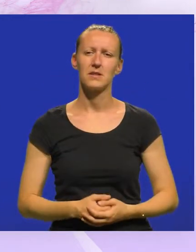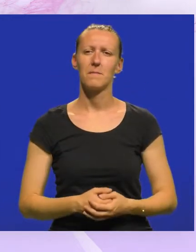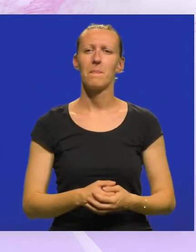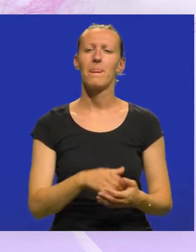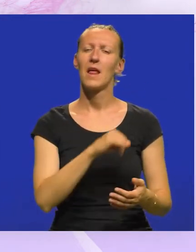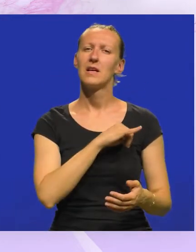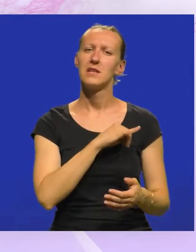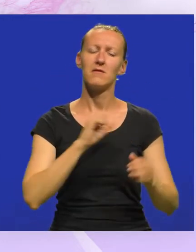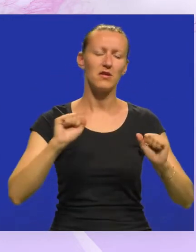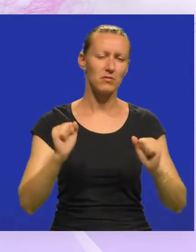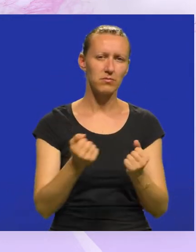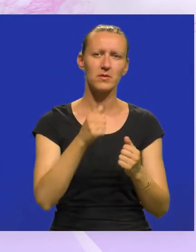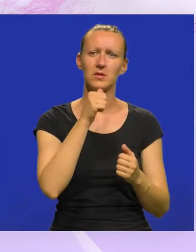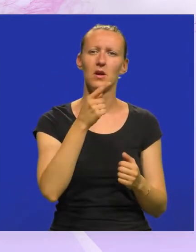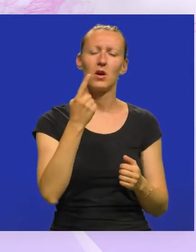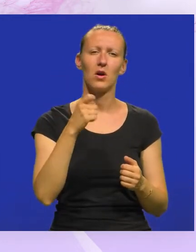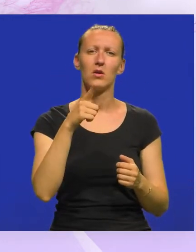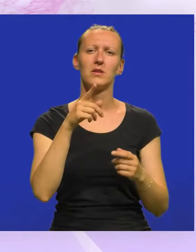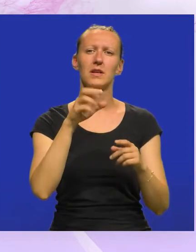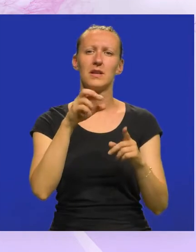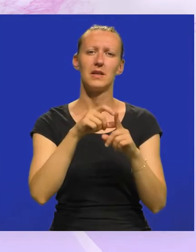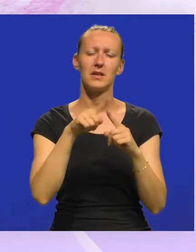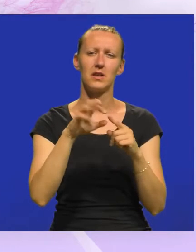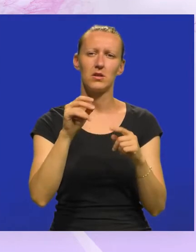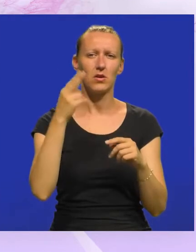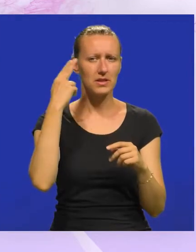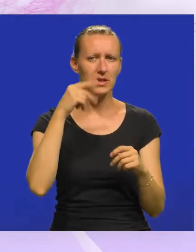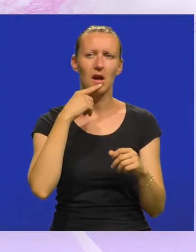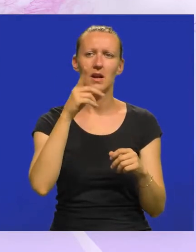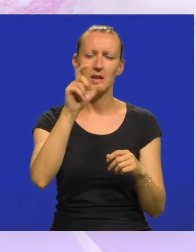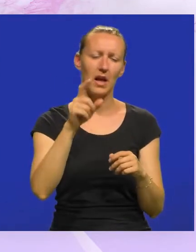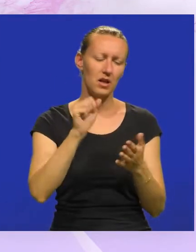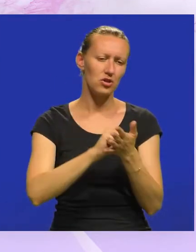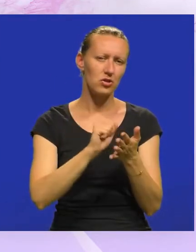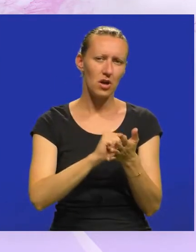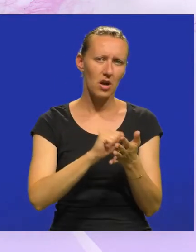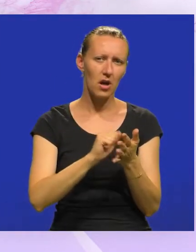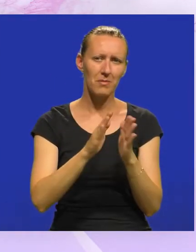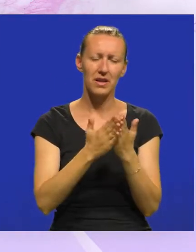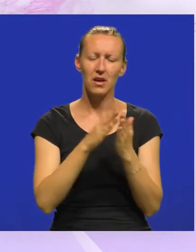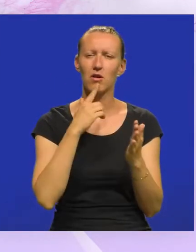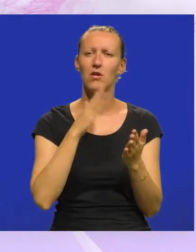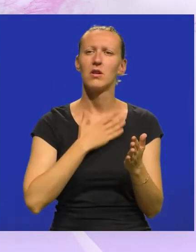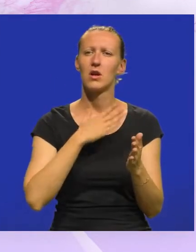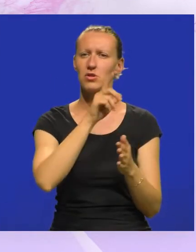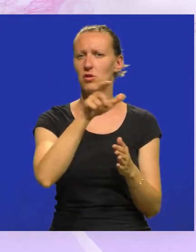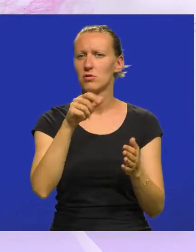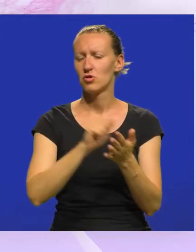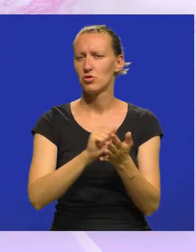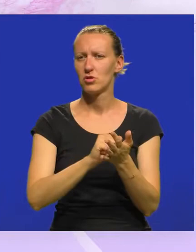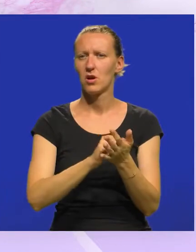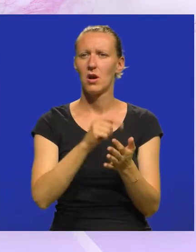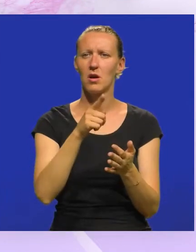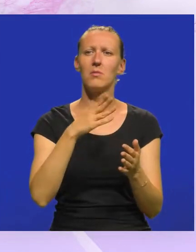Zanimljiva inicijativa i od editore, strani, odnosno zaljanski izdavač koji izdaje naše autore.